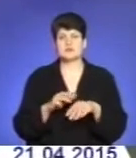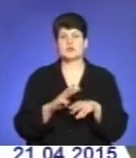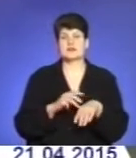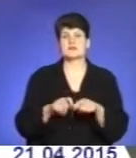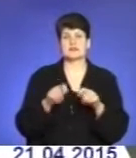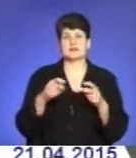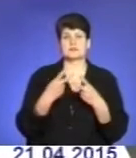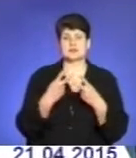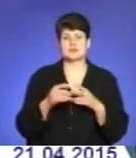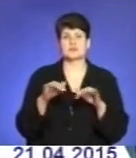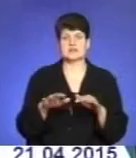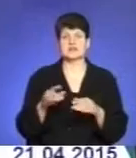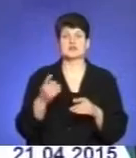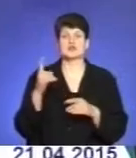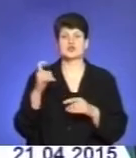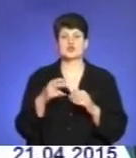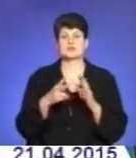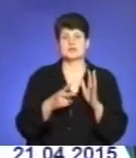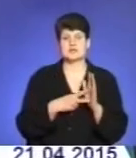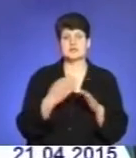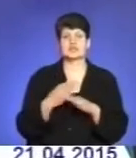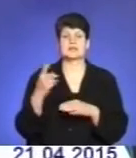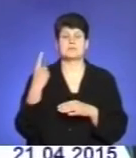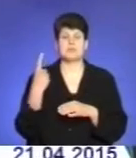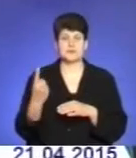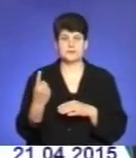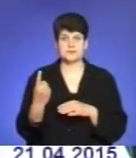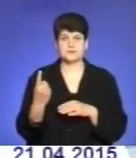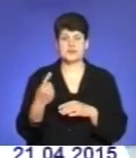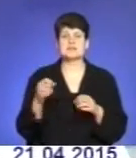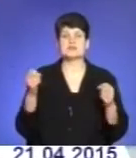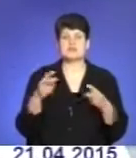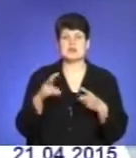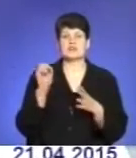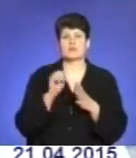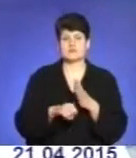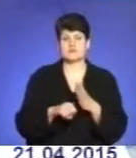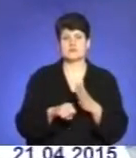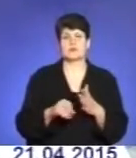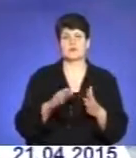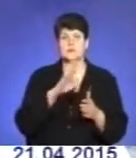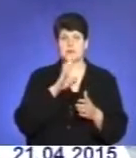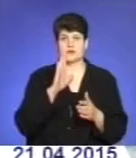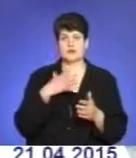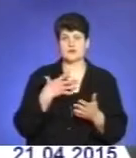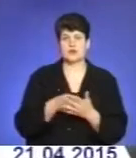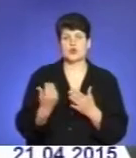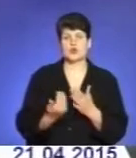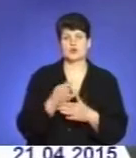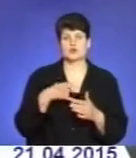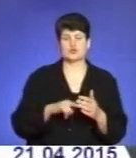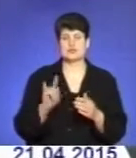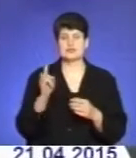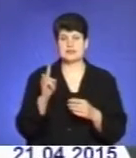проведження за частиною першої статті 117 Кримінального кодексу України. Умисне вбивство матір'ю своєї новонародженої дитини під час